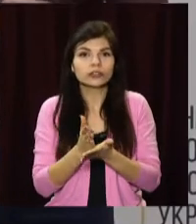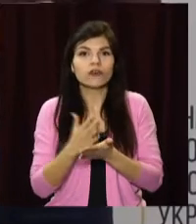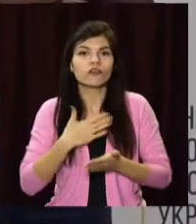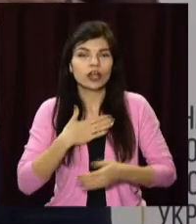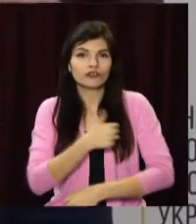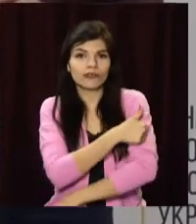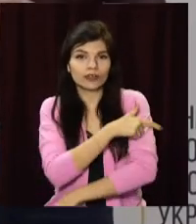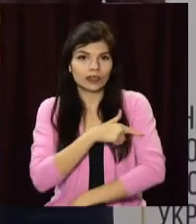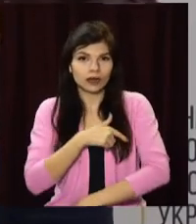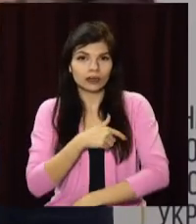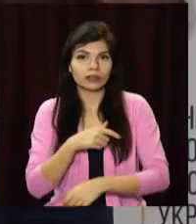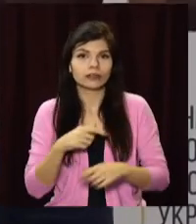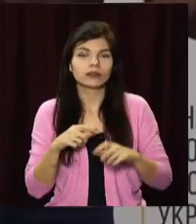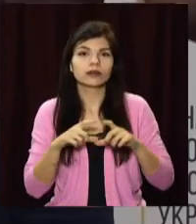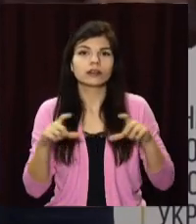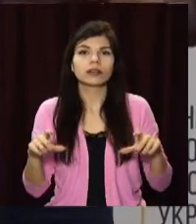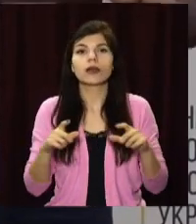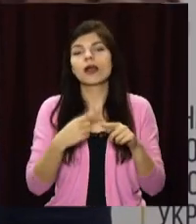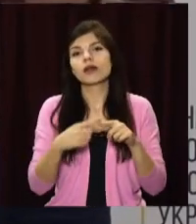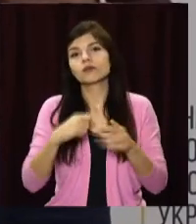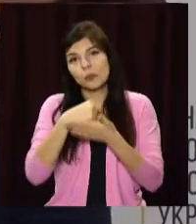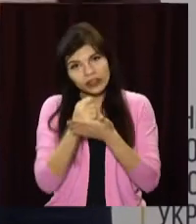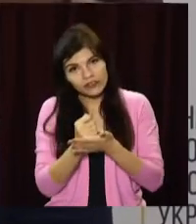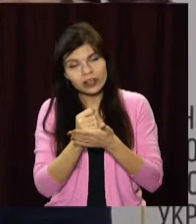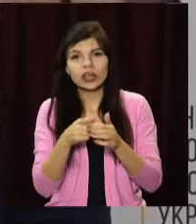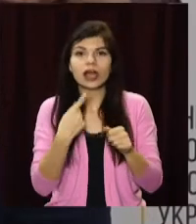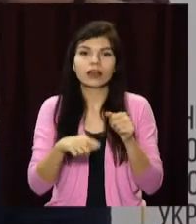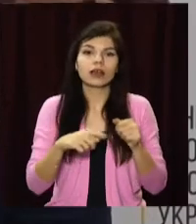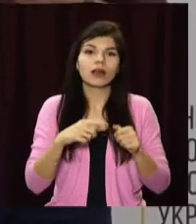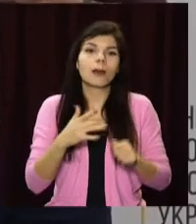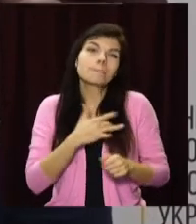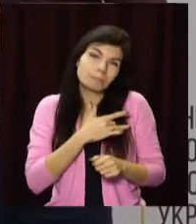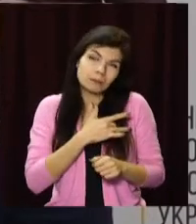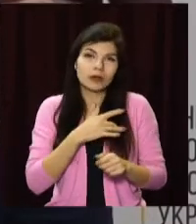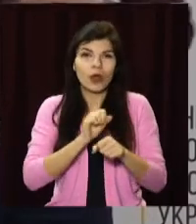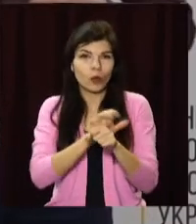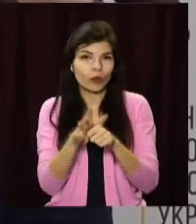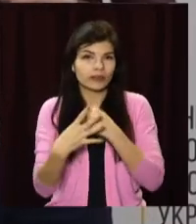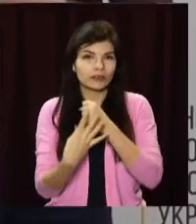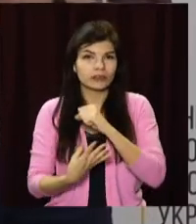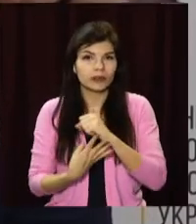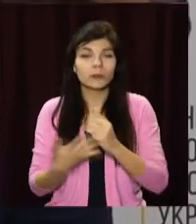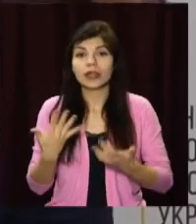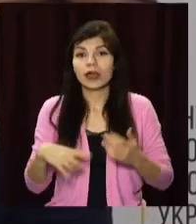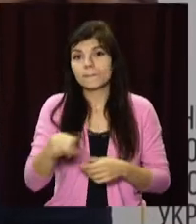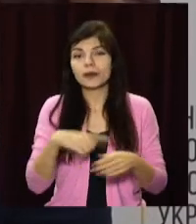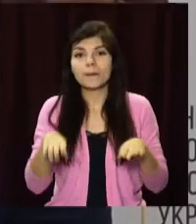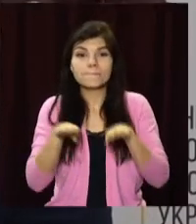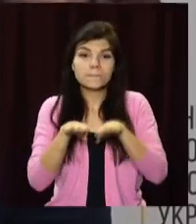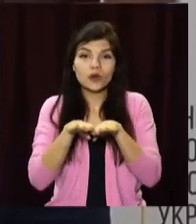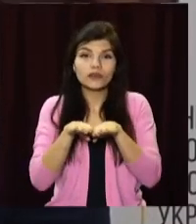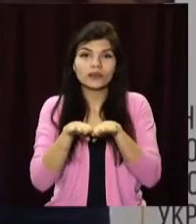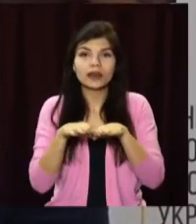в наших лікарнях або з підтвердженим діагнозом, або з підозрою на ковід-19. Якщо ми